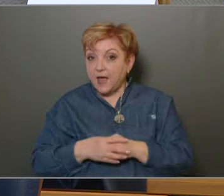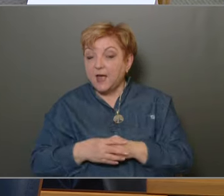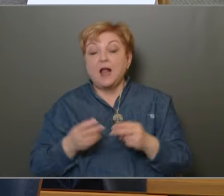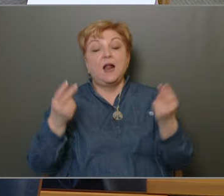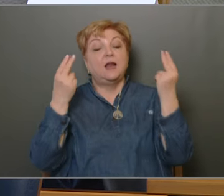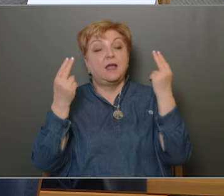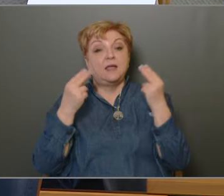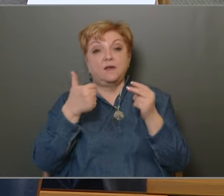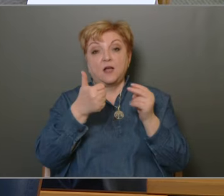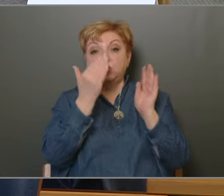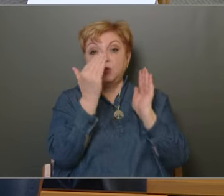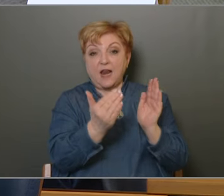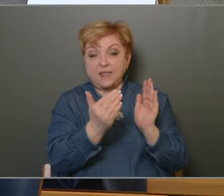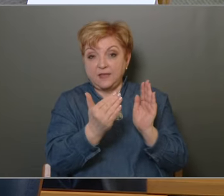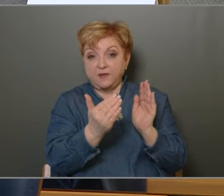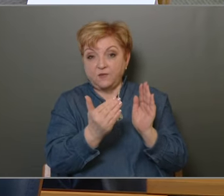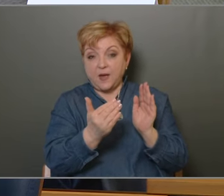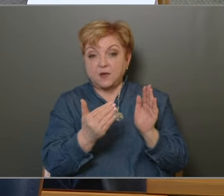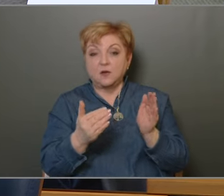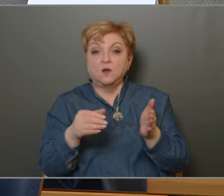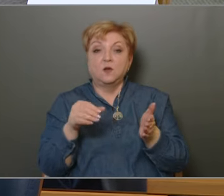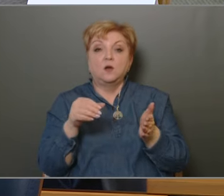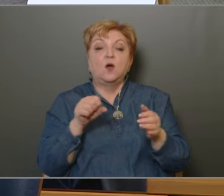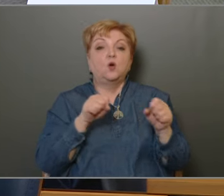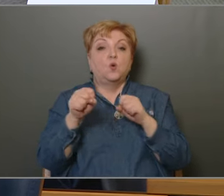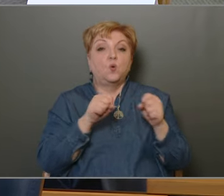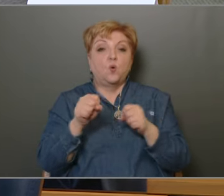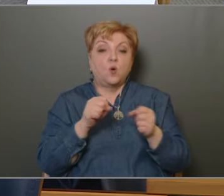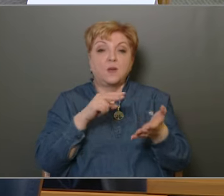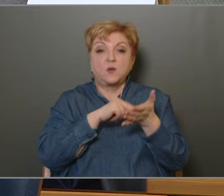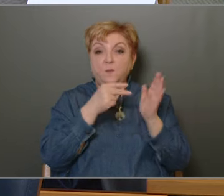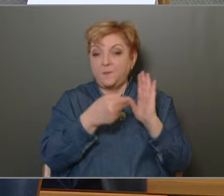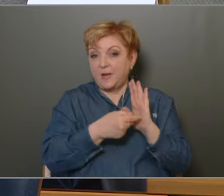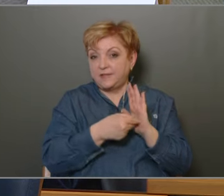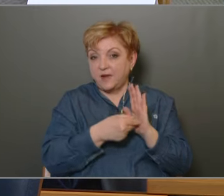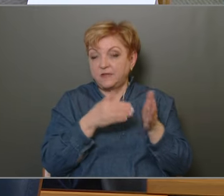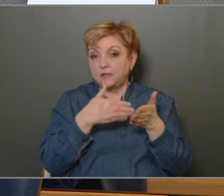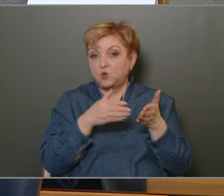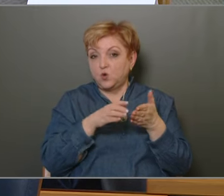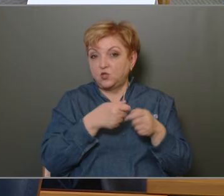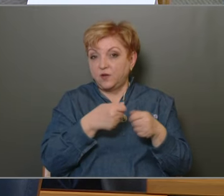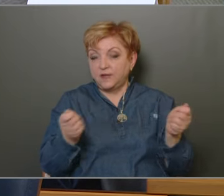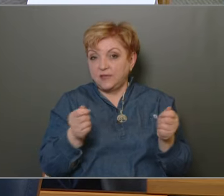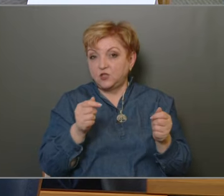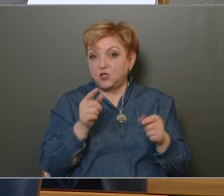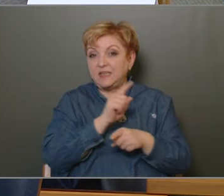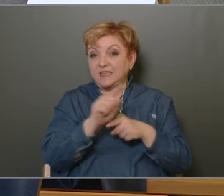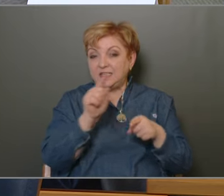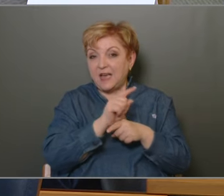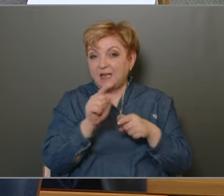lényegében az első negyedében a központi, tehát a kormányot betervezett költségvetési hiányt